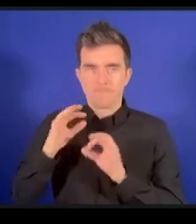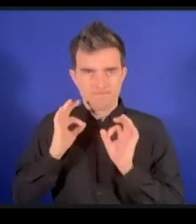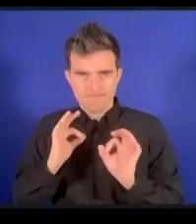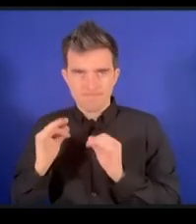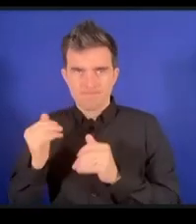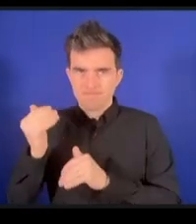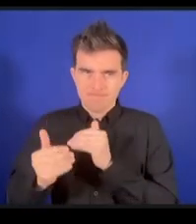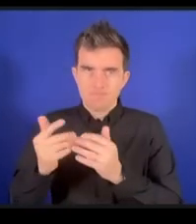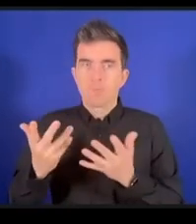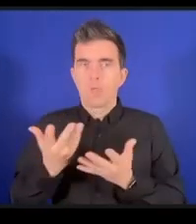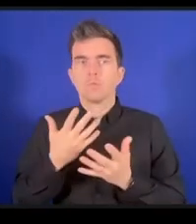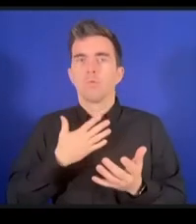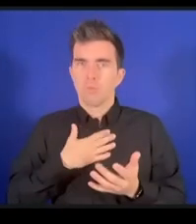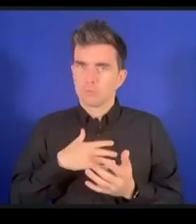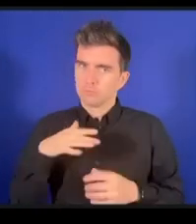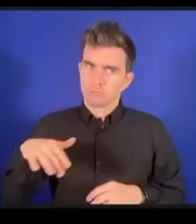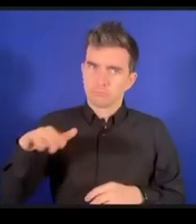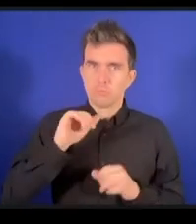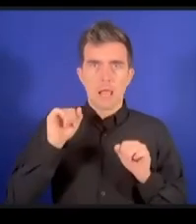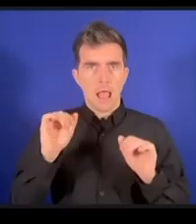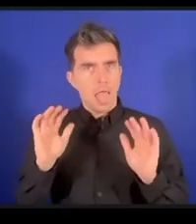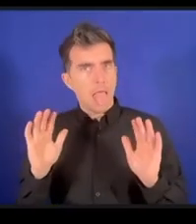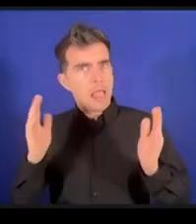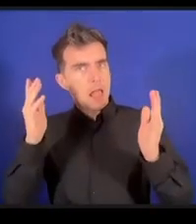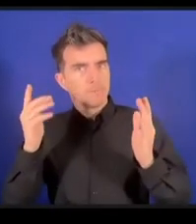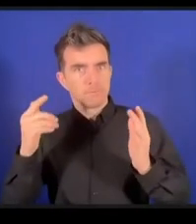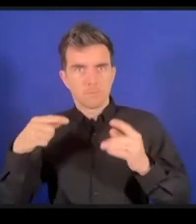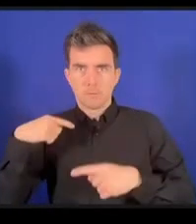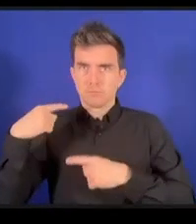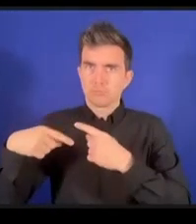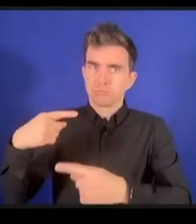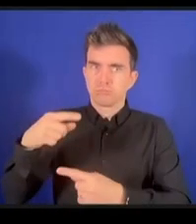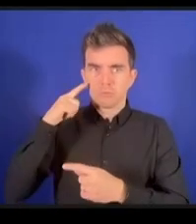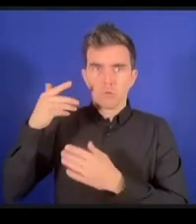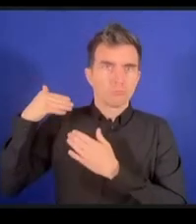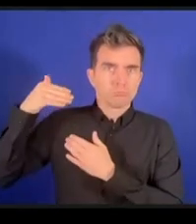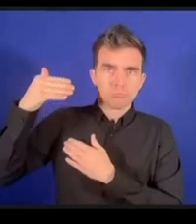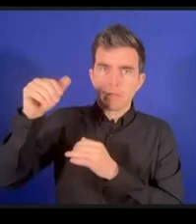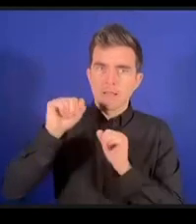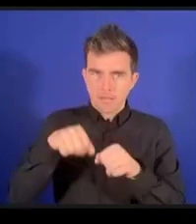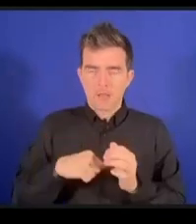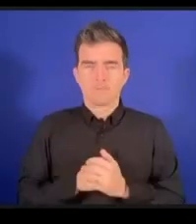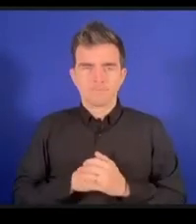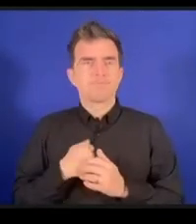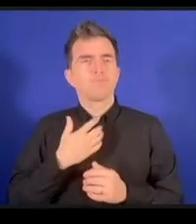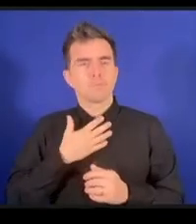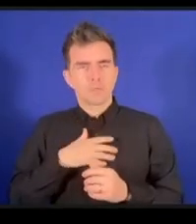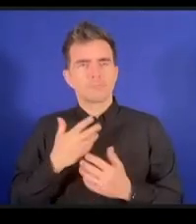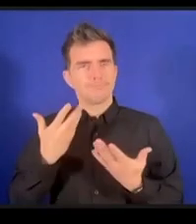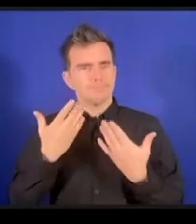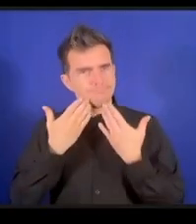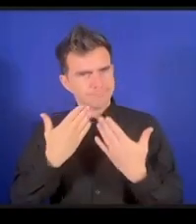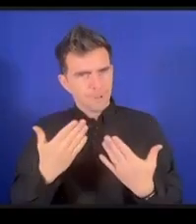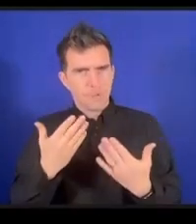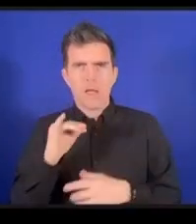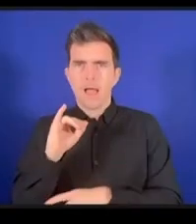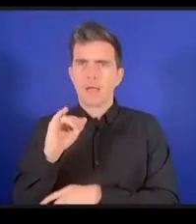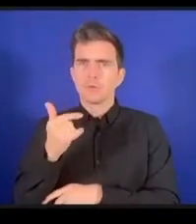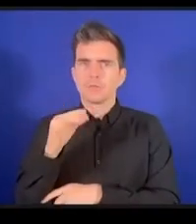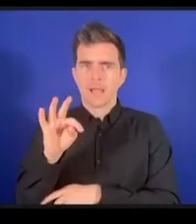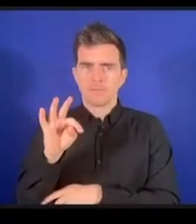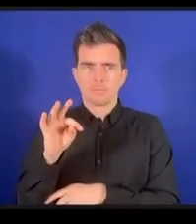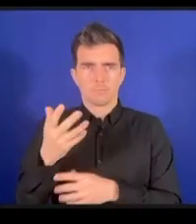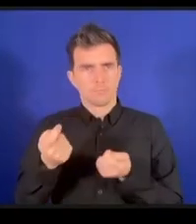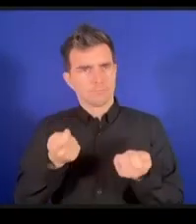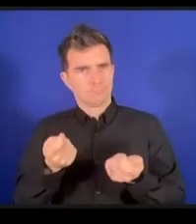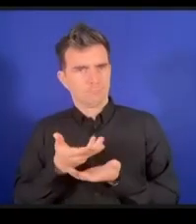と思いますそれから今日いただきましたIGFがこのような重要なディスカッションをこのフォーラムで導入してくださ